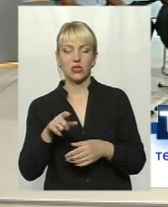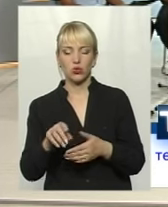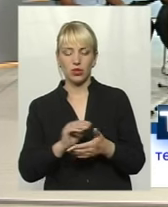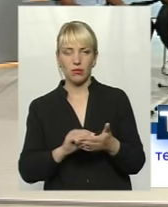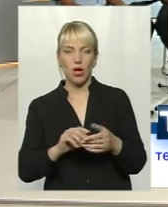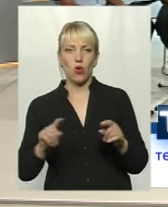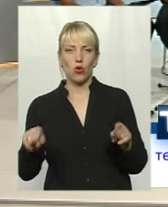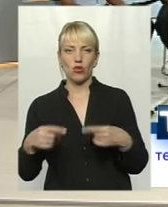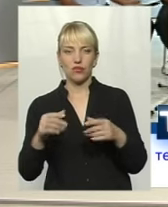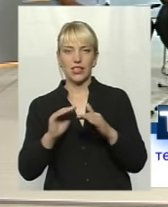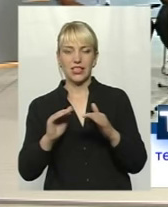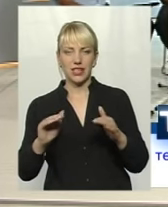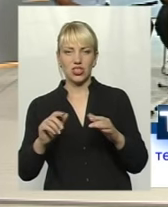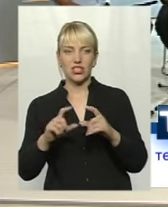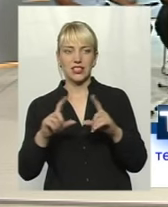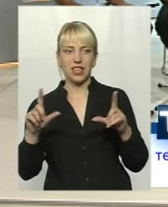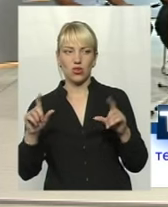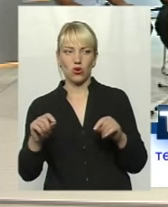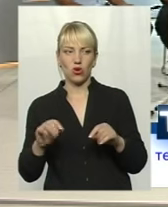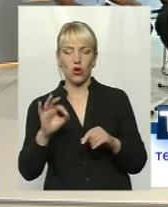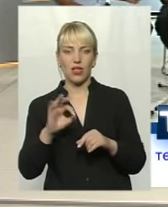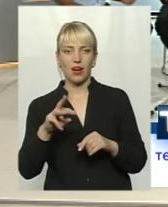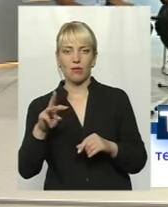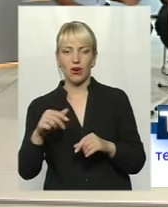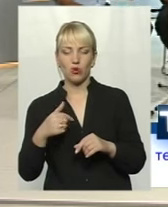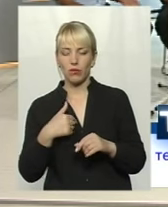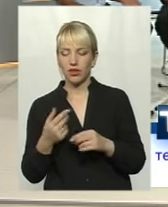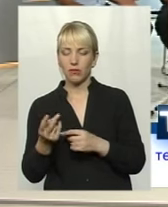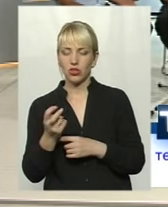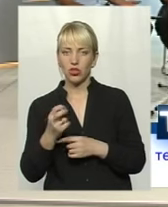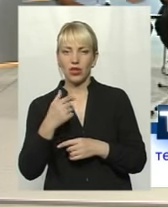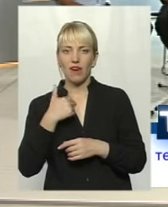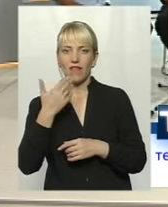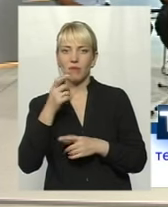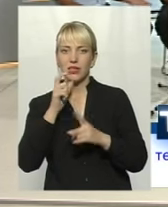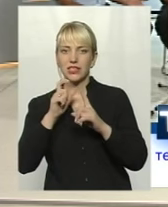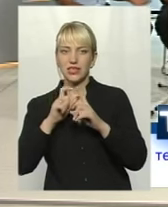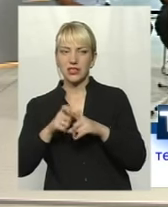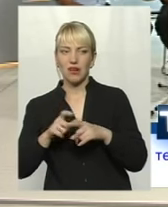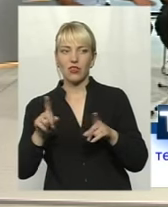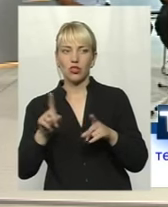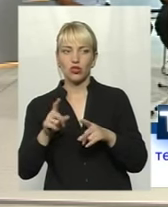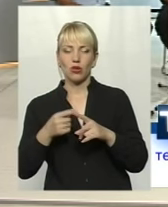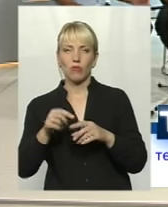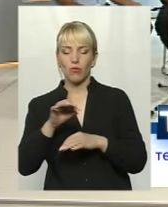«організувати дитячий садочок». Олег Маркович до мене підійшов. Я б йому сказав, що дитячий садочок, проєзд заложений і в стадії